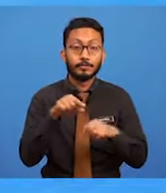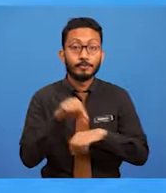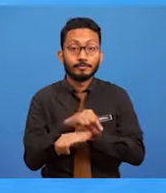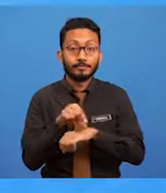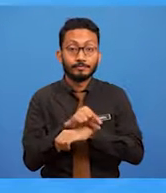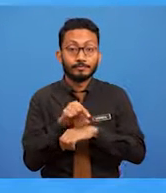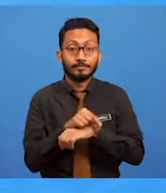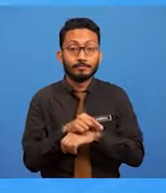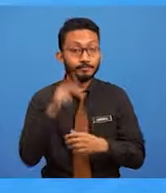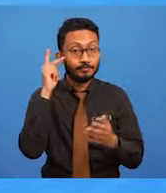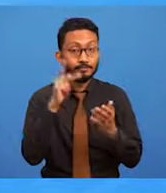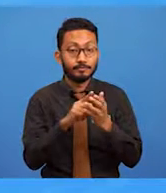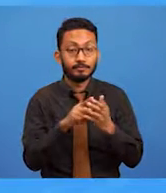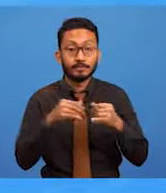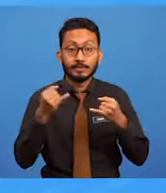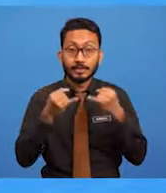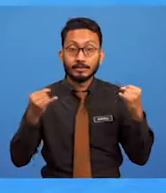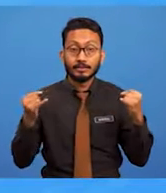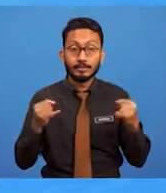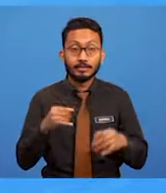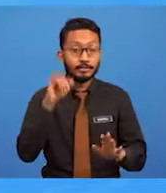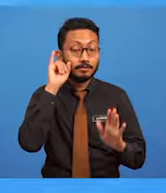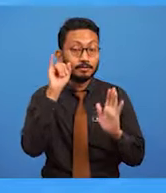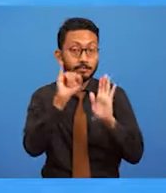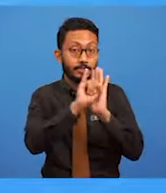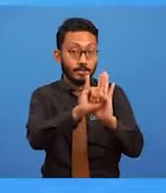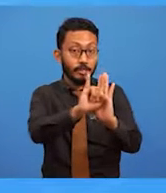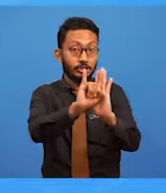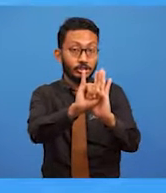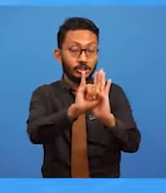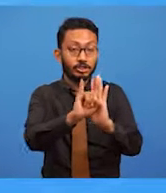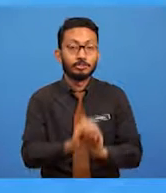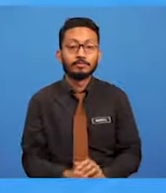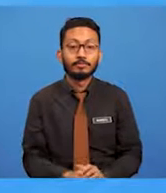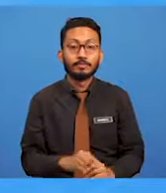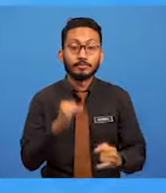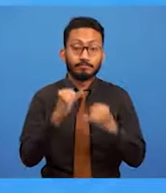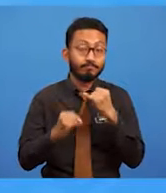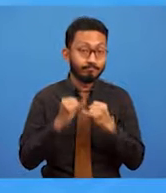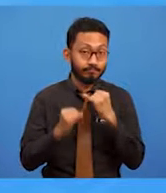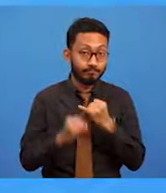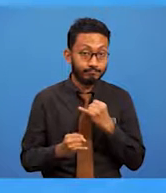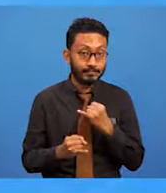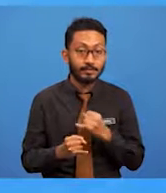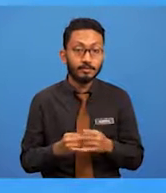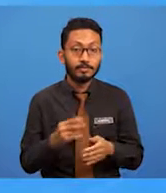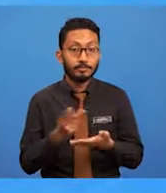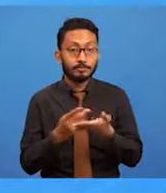mengenalpasti jenis imej. Dan yang terakhir, mengenalpasti konsep melukis.